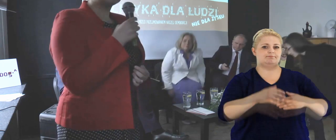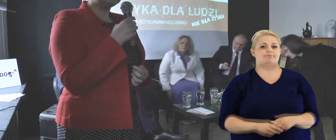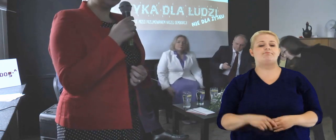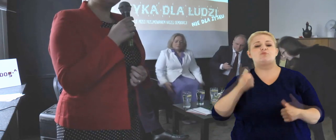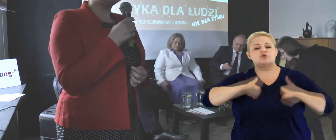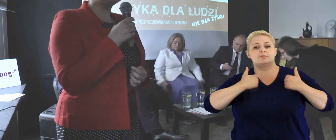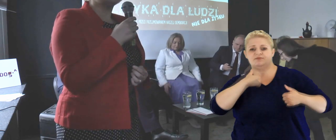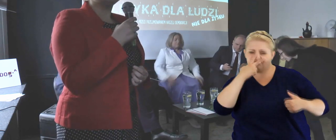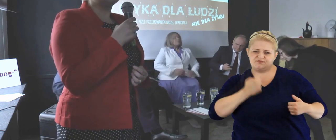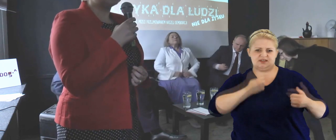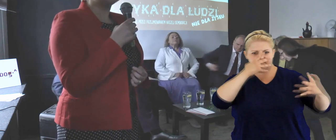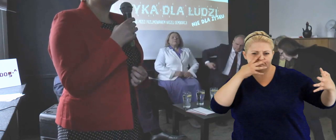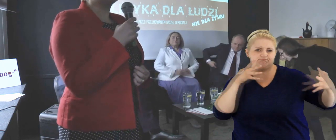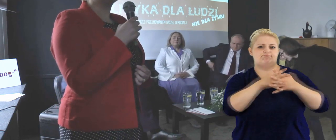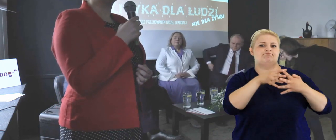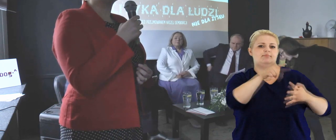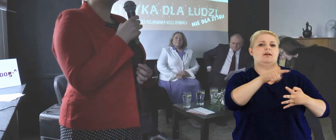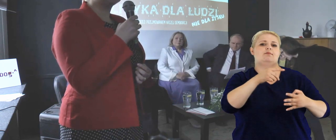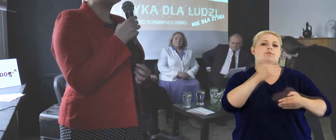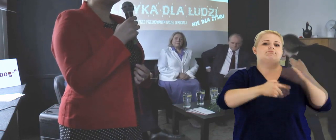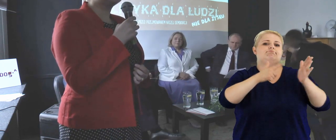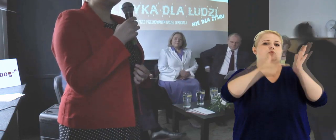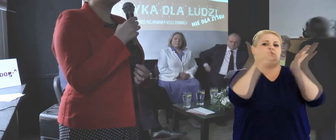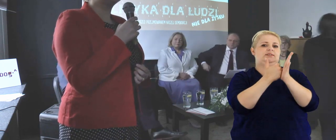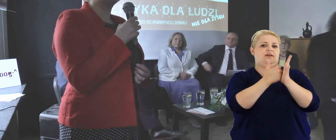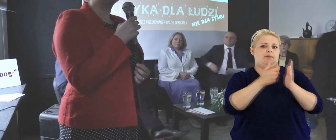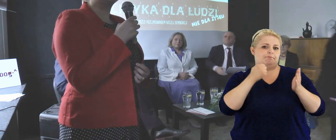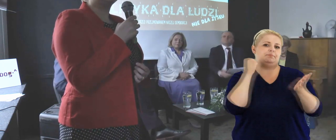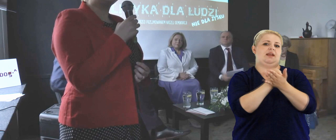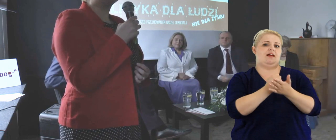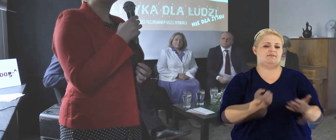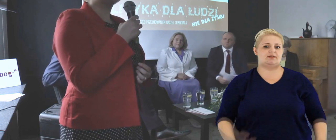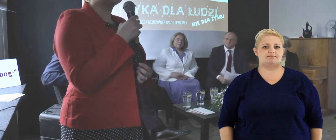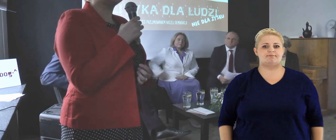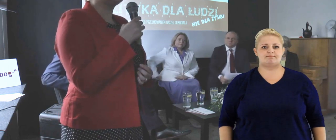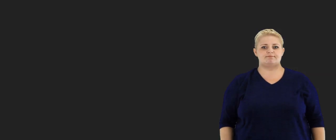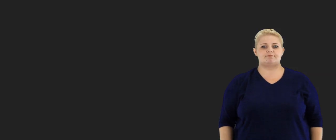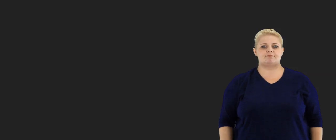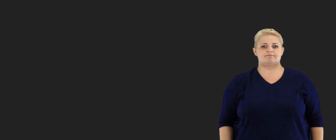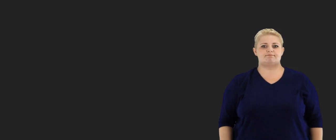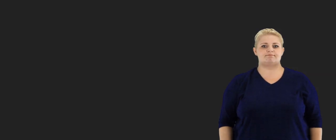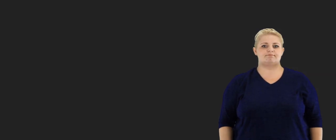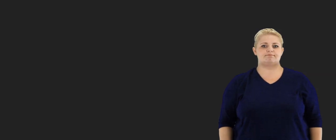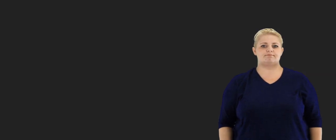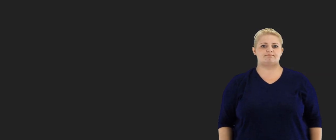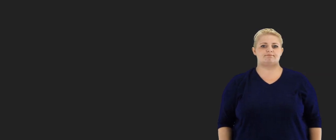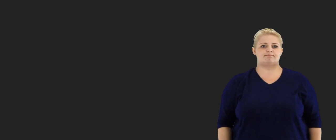się procesem, między innymi przejrzystością procesu stanowienia prawa, przejrzystością...